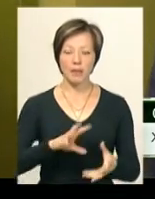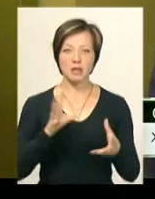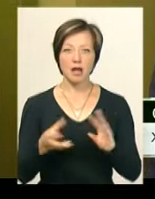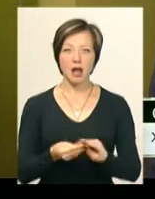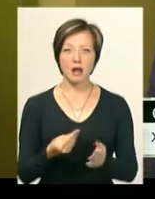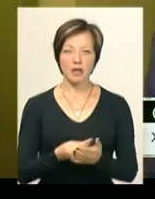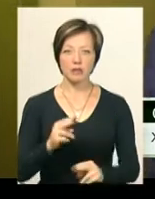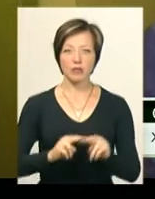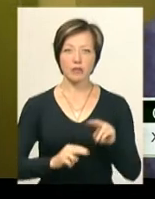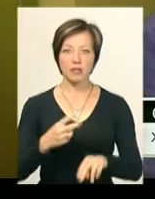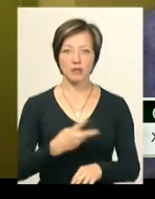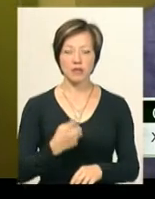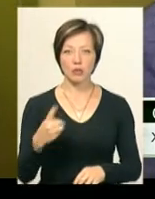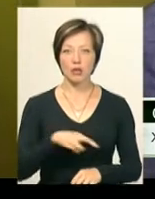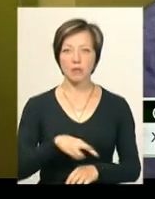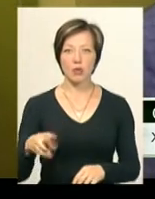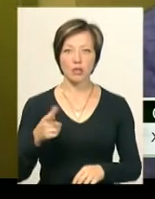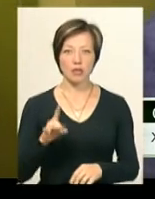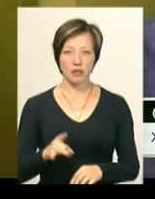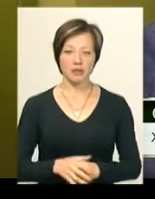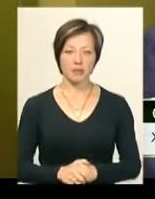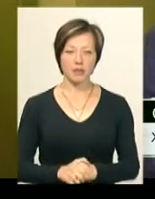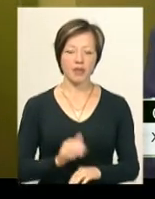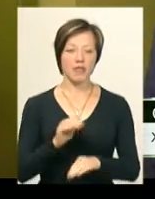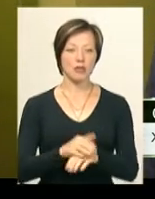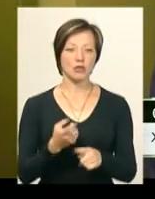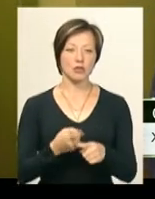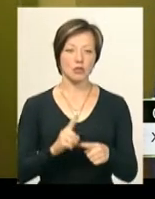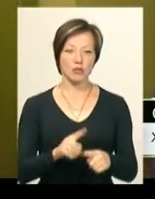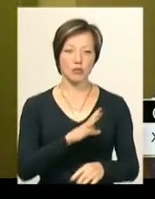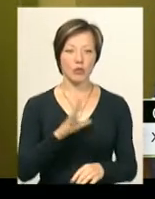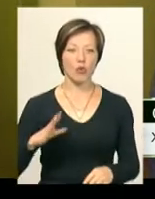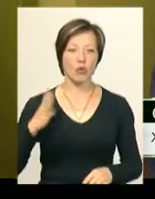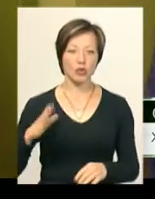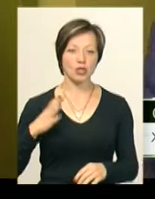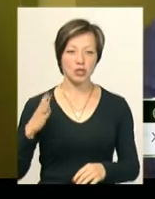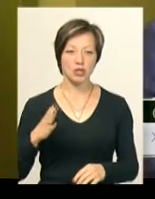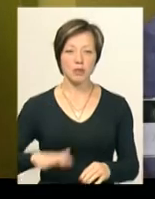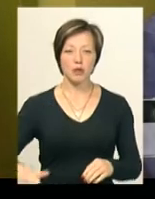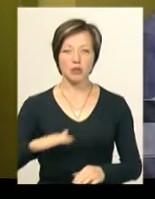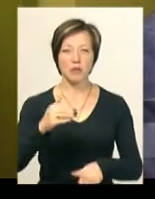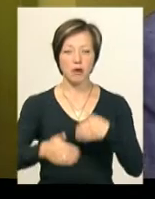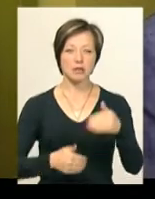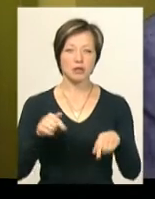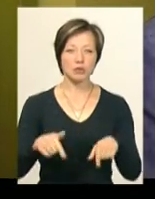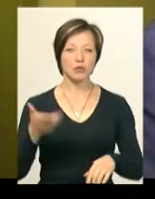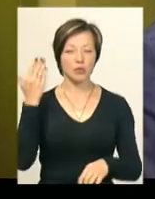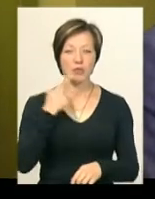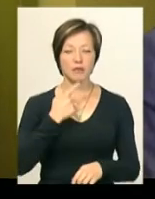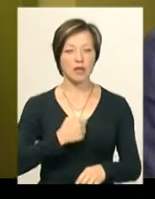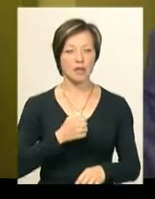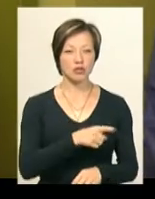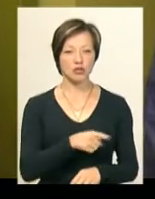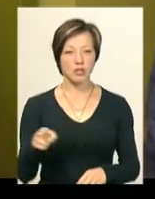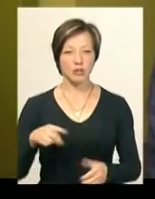вархість будівництва – 21 мільйон гривень. Фактично це було колишнє приміщення басейну. Тут колись в радянські часи